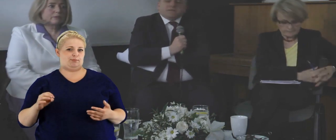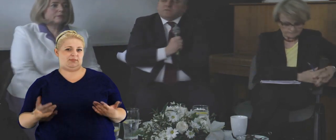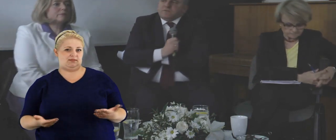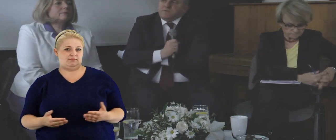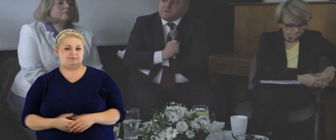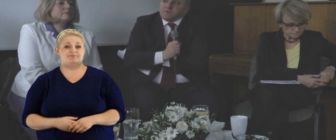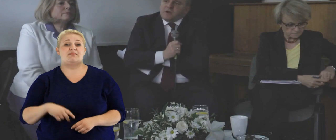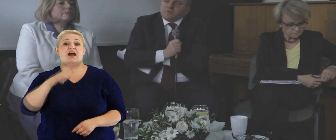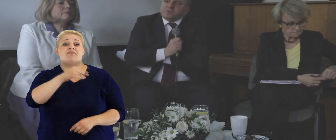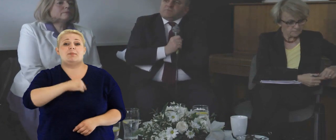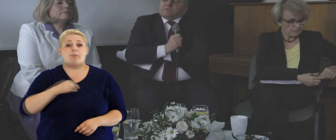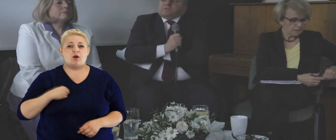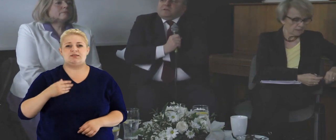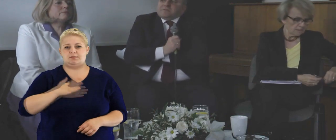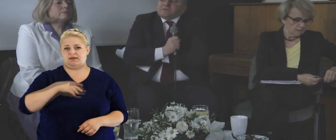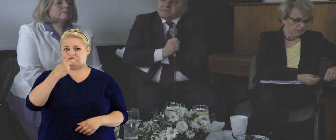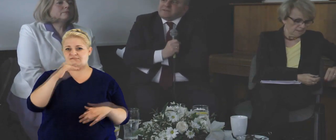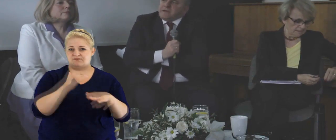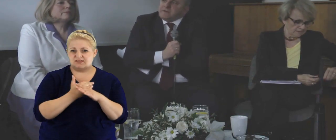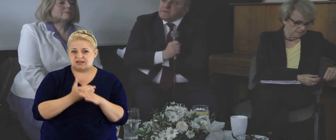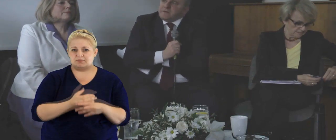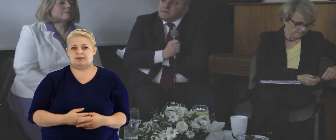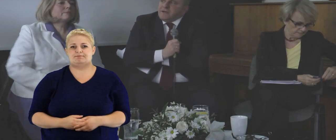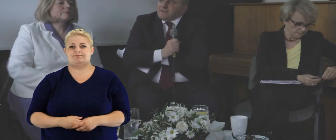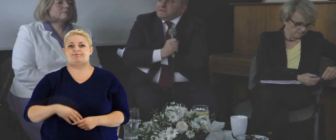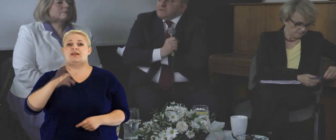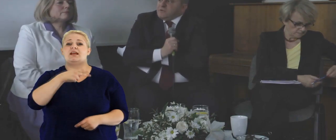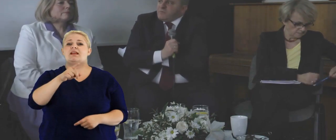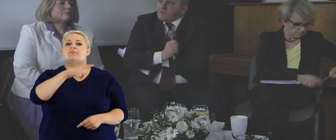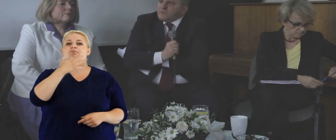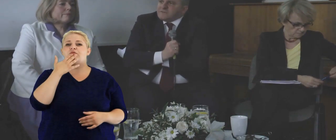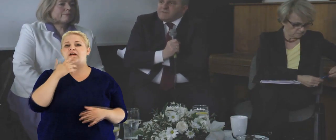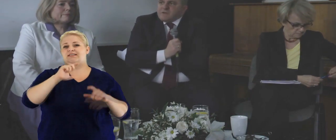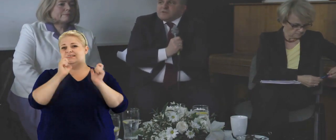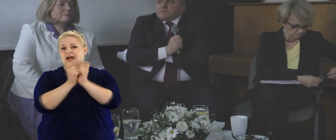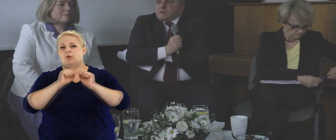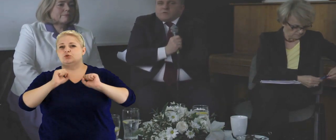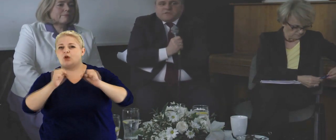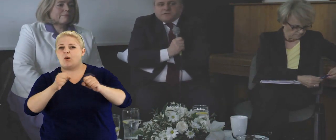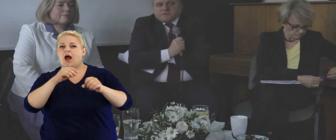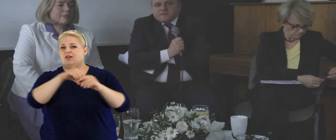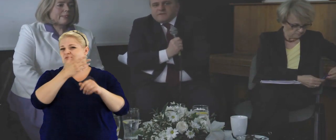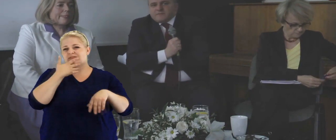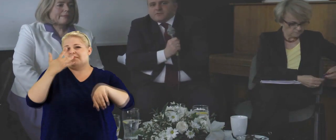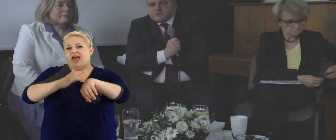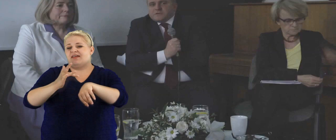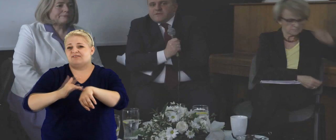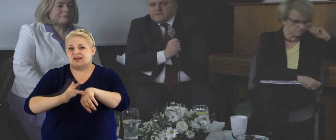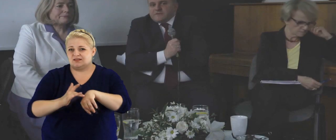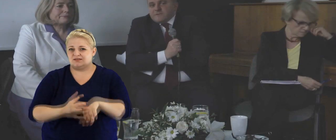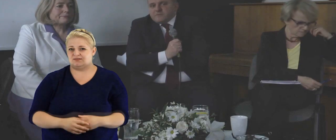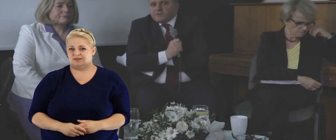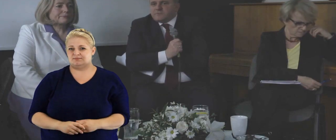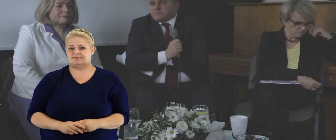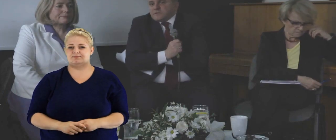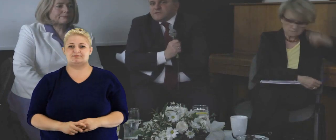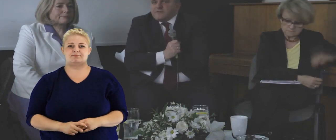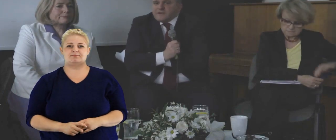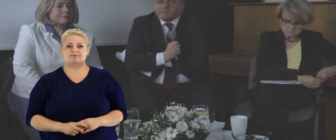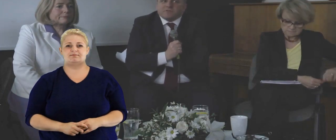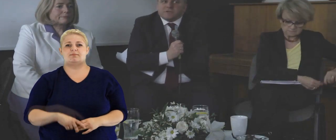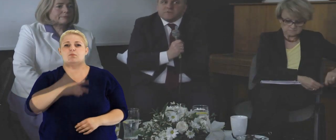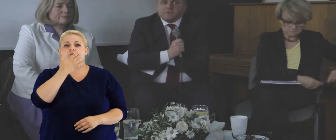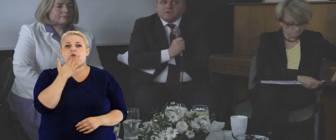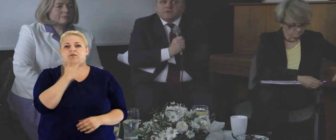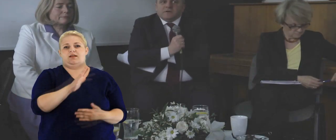mówi, jak w Polsce są dwie firmy, a on musi powiedzieć, że najlepsza jest ta, a kiedy tego nie powie, to cała jego działalność jest w gruncie nieefektywna, no bo oni mówią, że